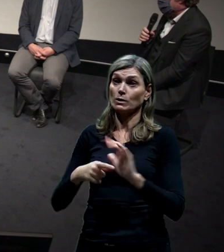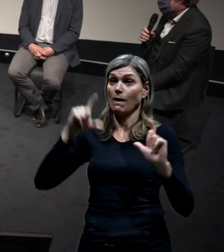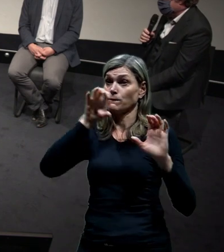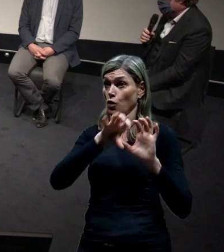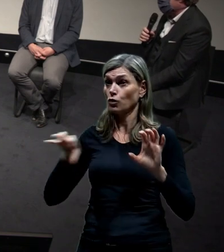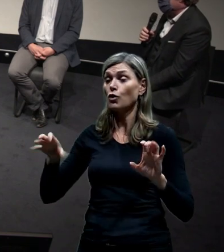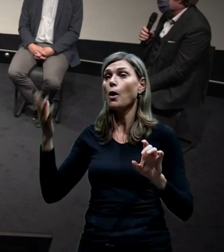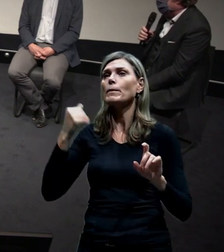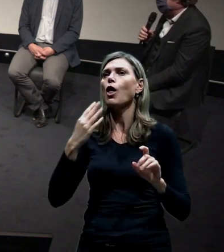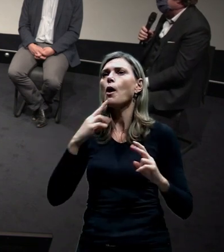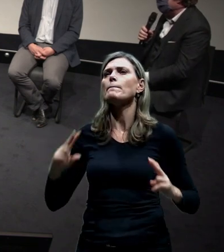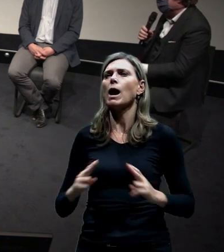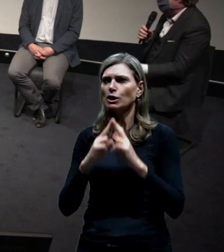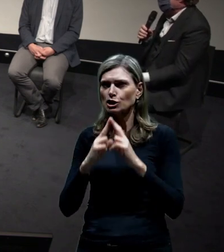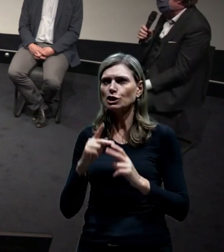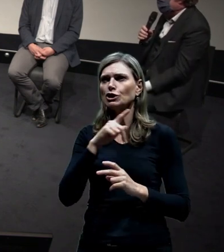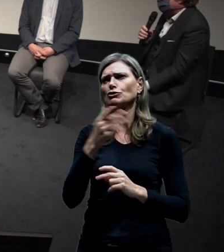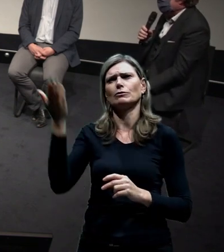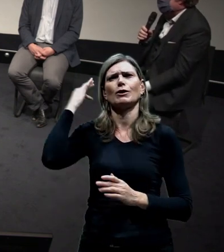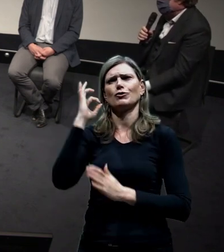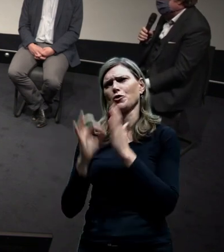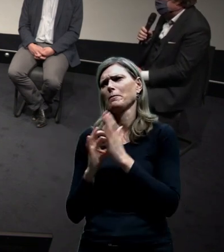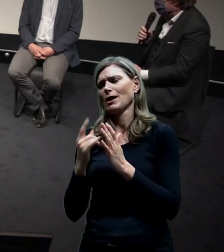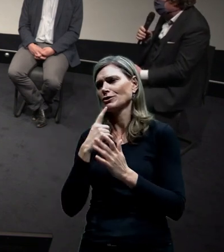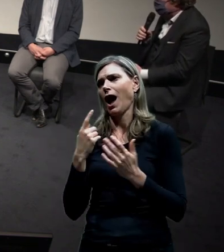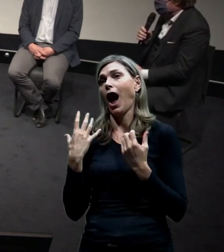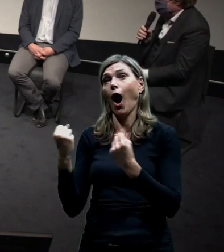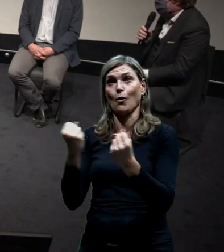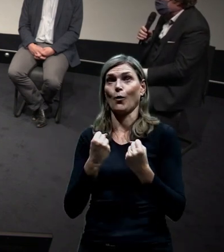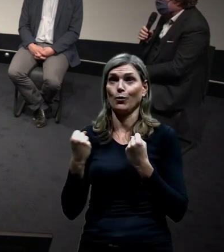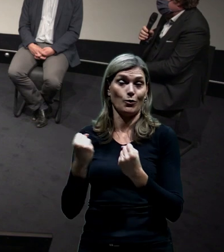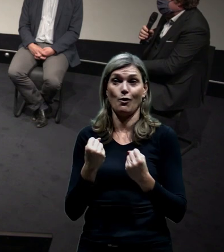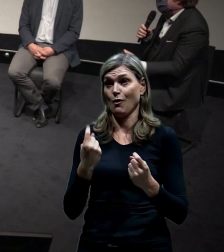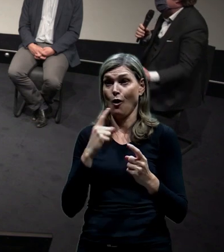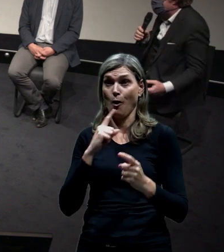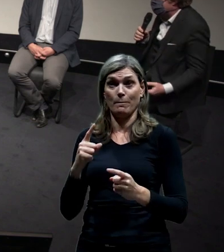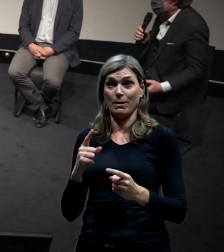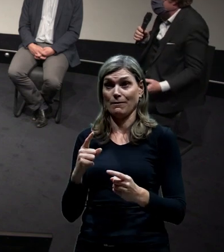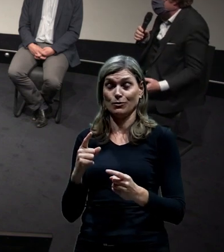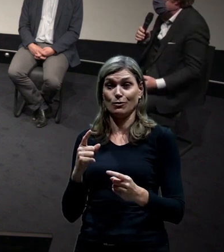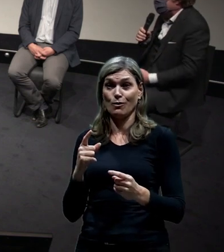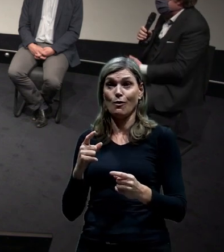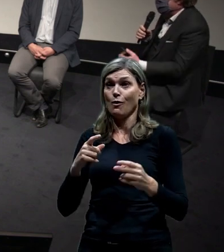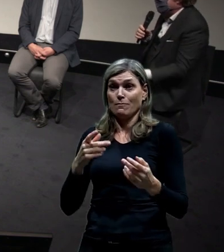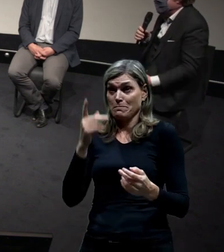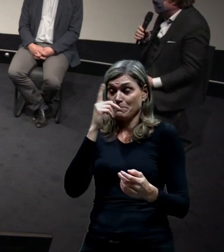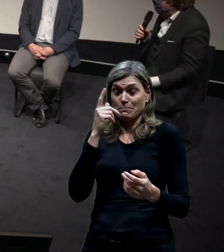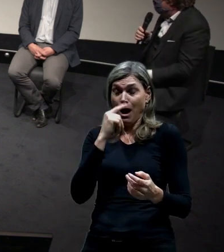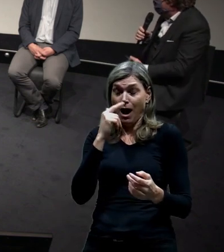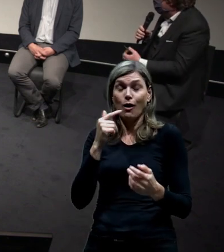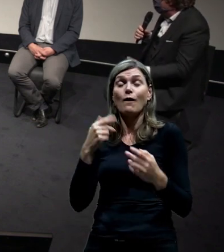automobilismus byl vnímán téměř jako ekologický prvek, protože v tom městě se pohybilo obrovské množství konňů, který